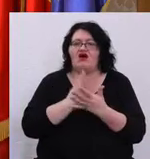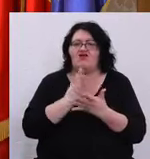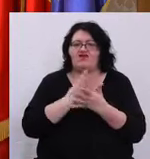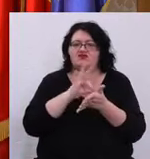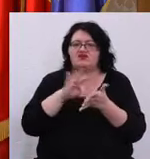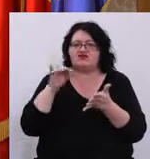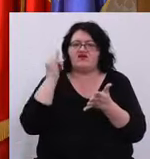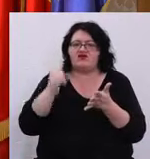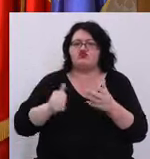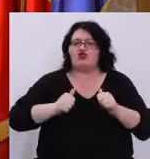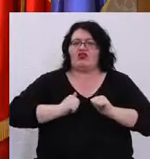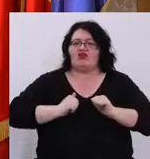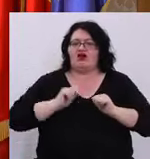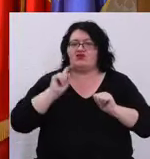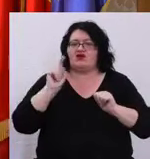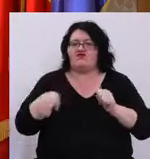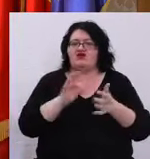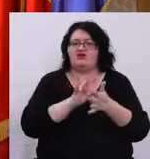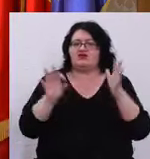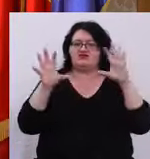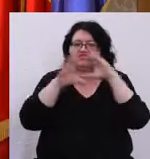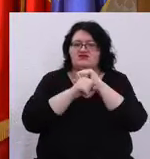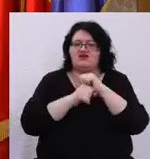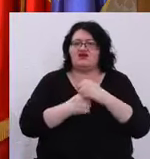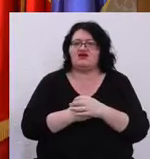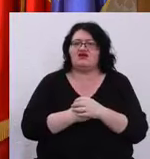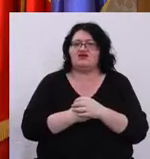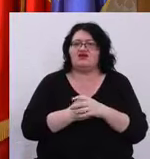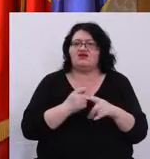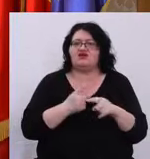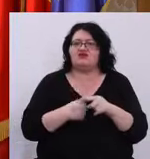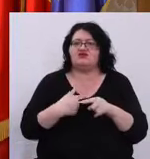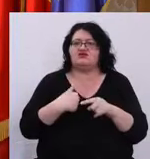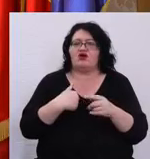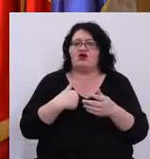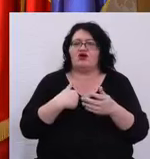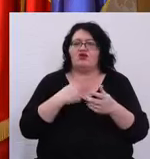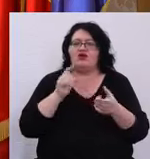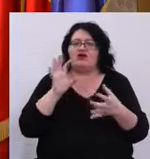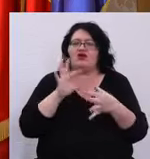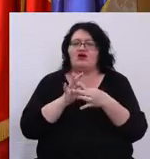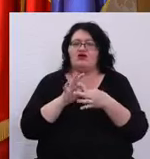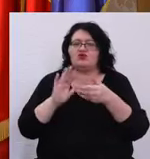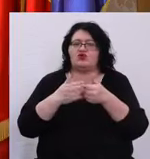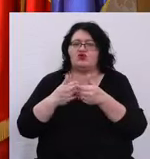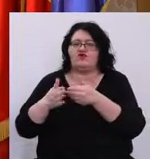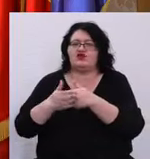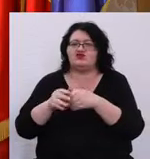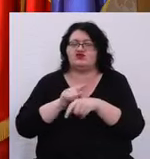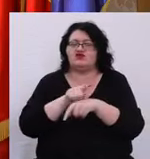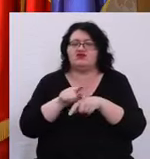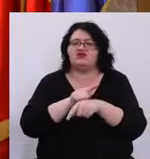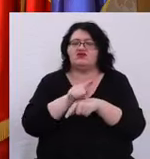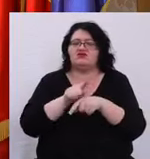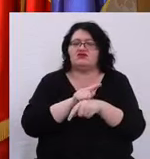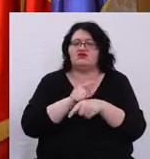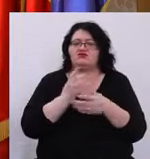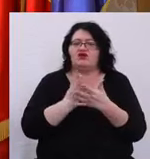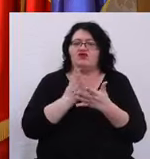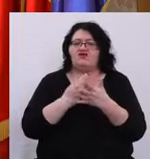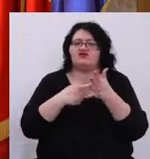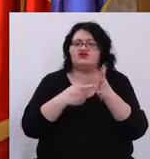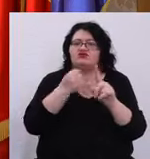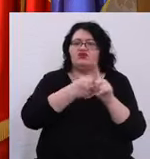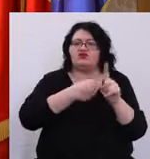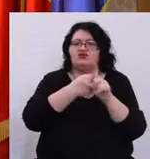fost acolo, jandarmeria a fost acolo aseară Și eu am ținut legătură cu vecinii În timp ce au fost